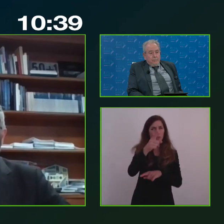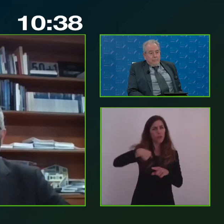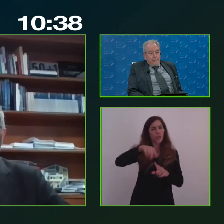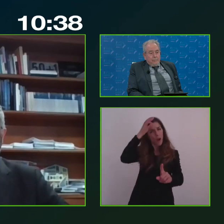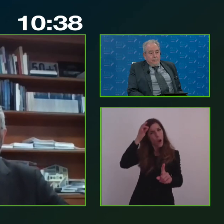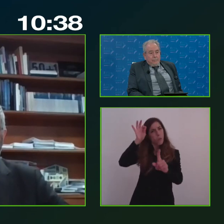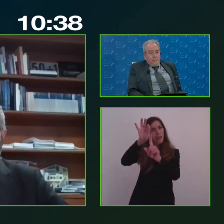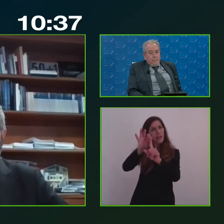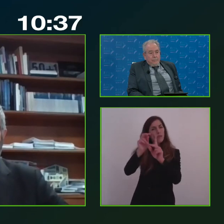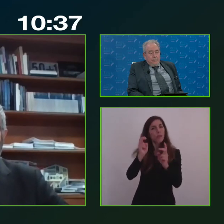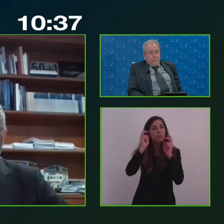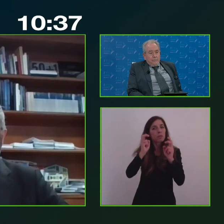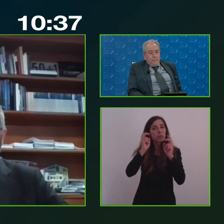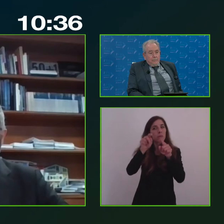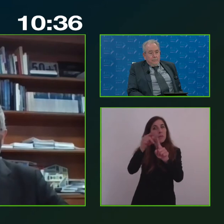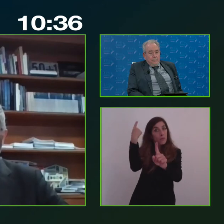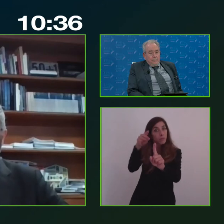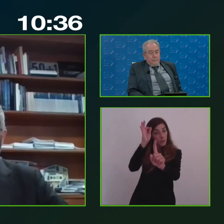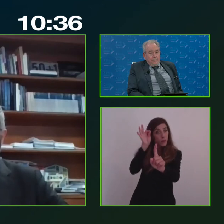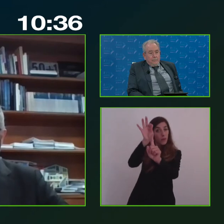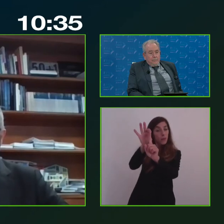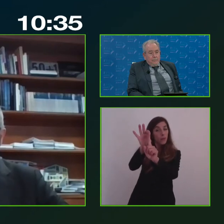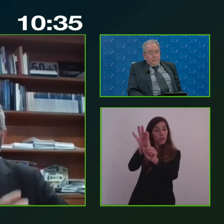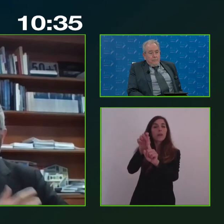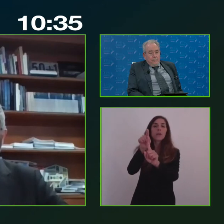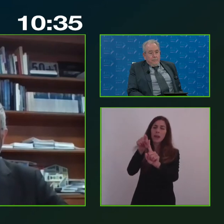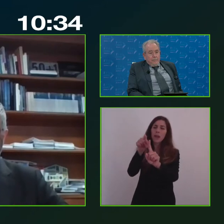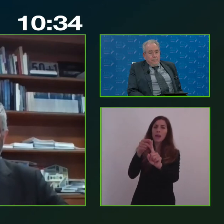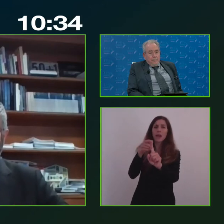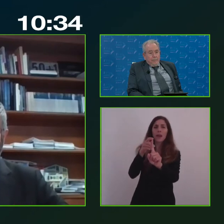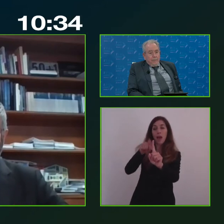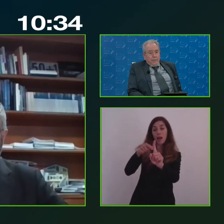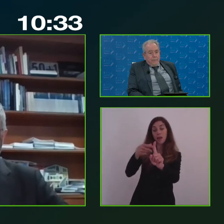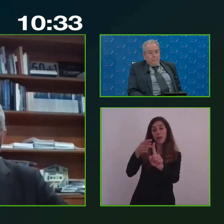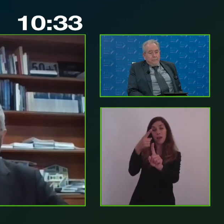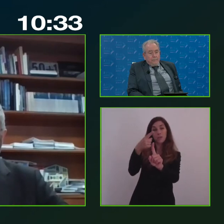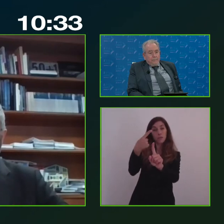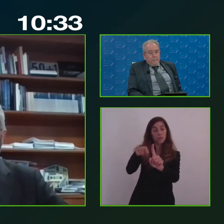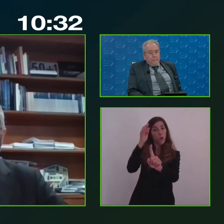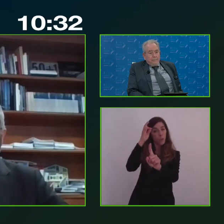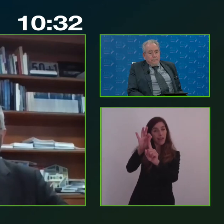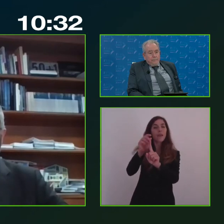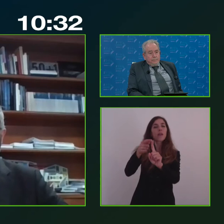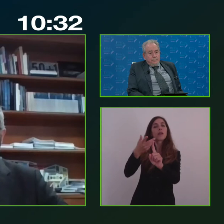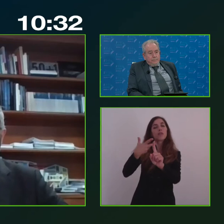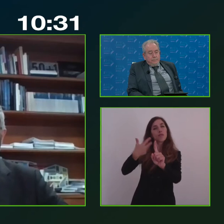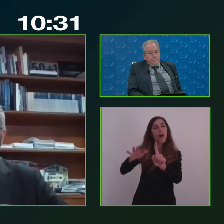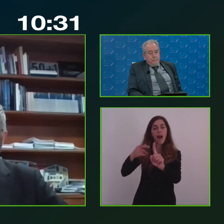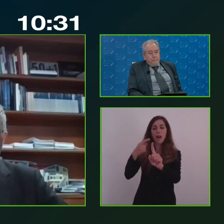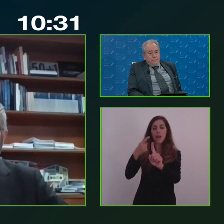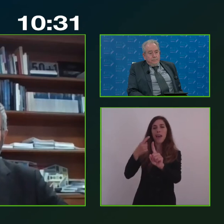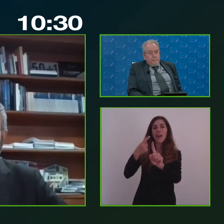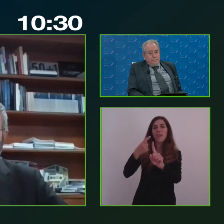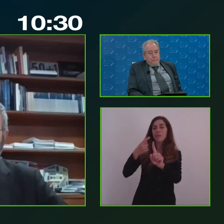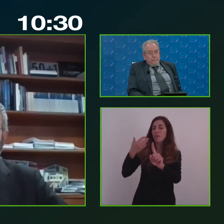'elemento che nel corso degli incontri che stiamo avendo, che abbiamo avuto anche nel recente passato, è stato